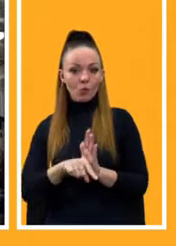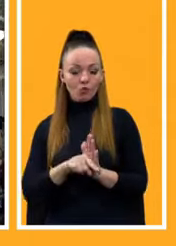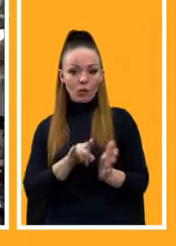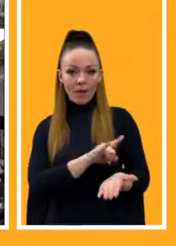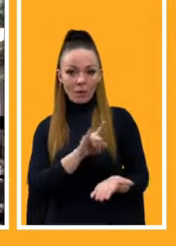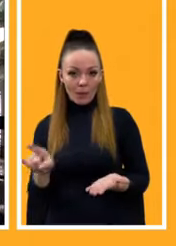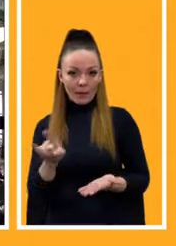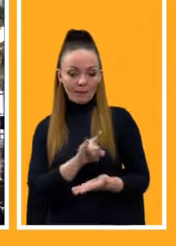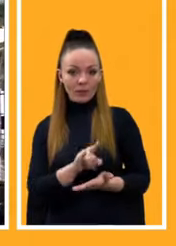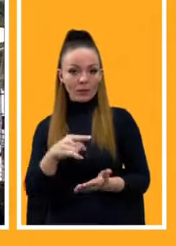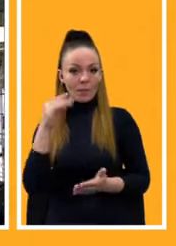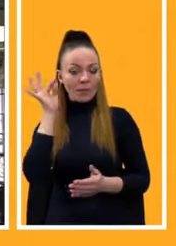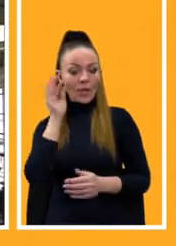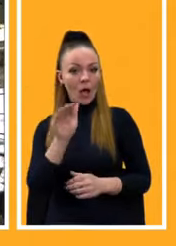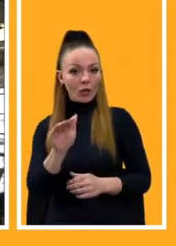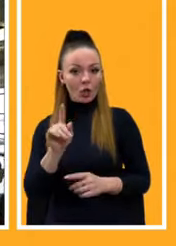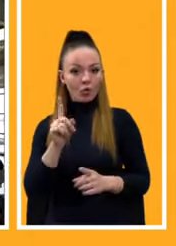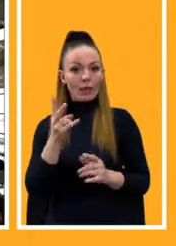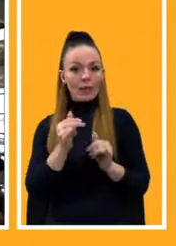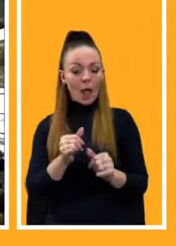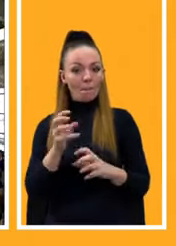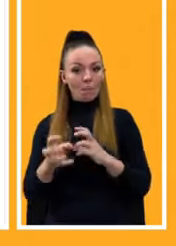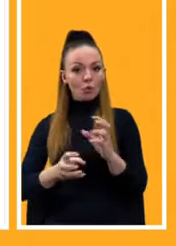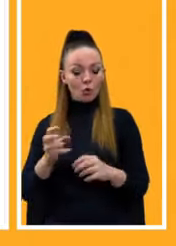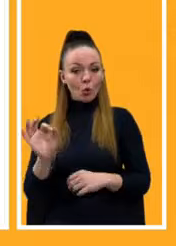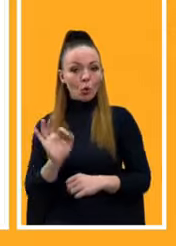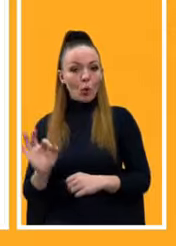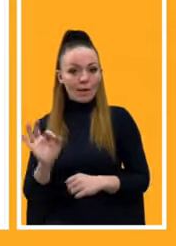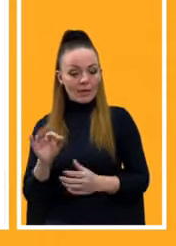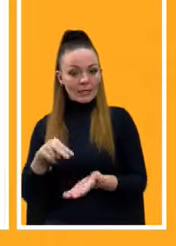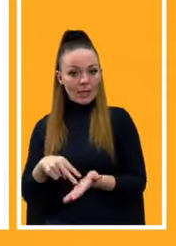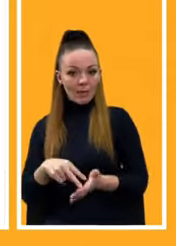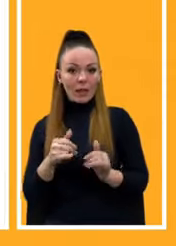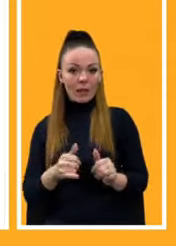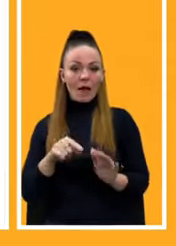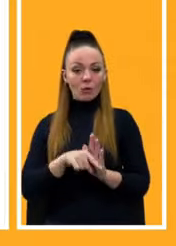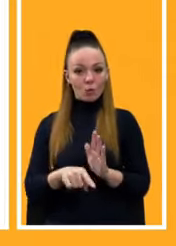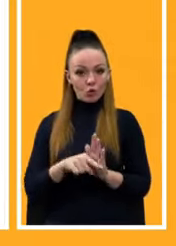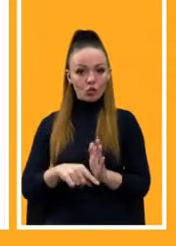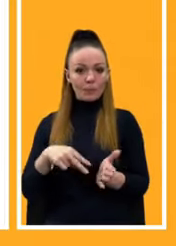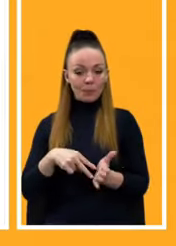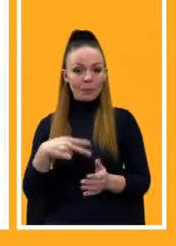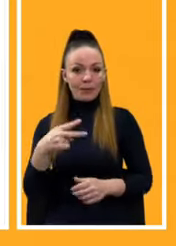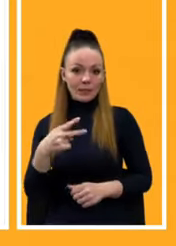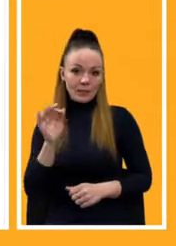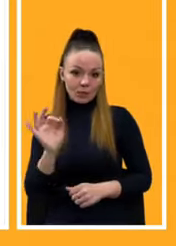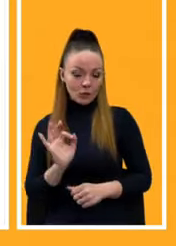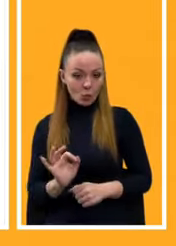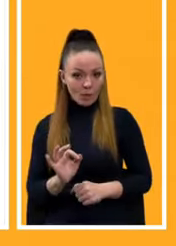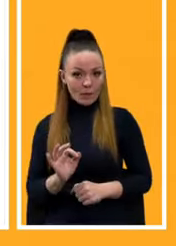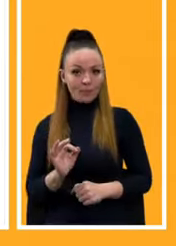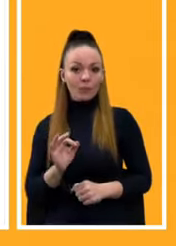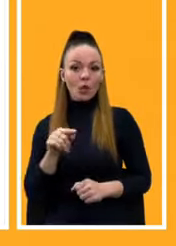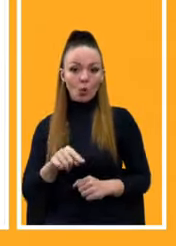Нагадаю, що для міжнародних перевезень діє нульова ставка, для внутрішніх діє 20% ставка. Той